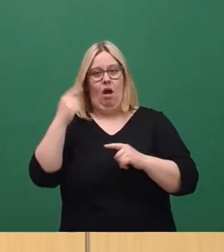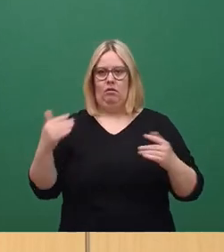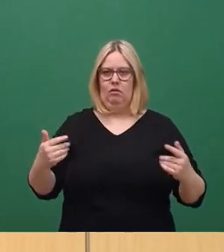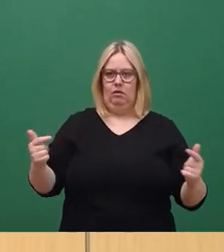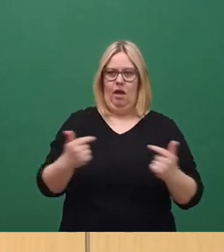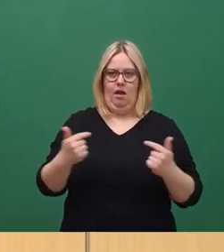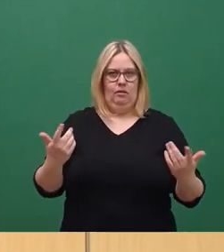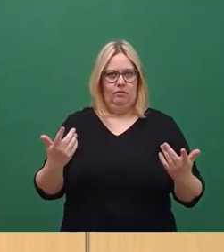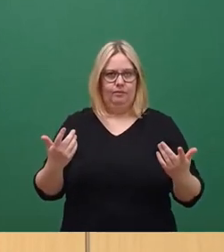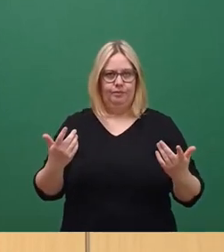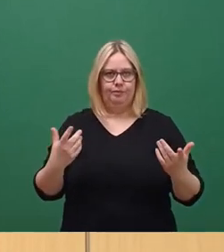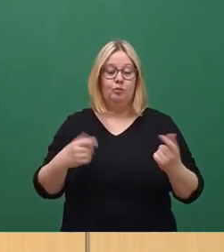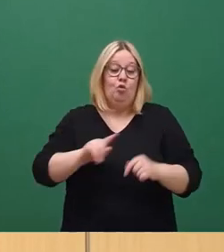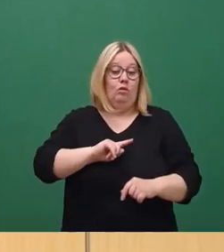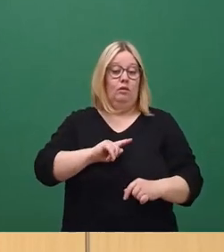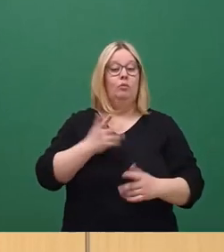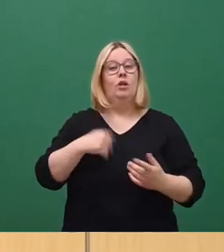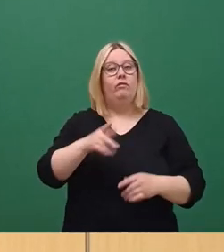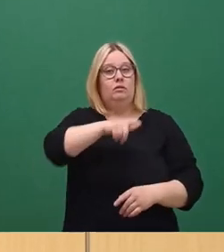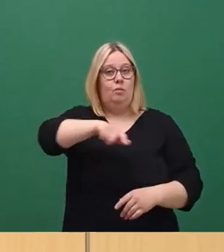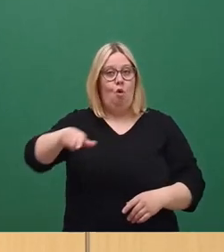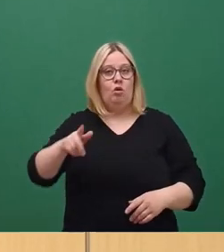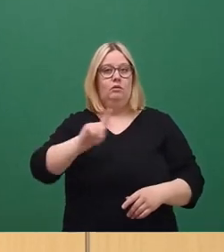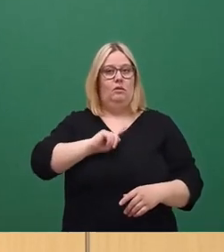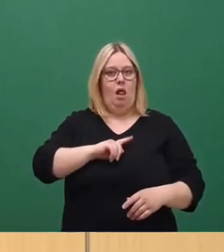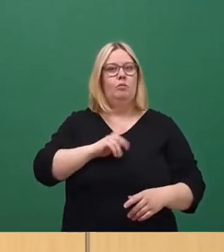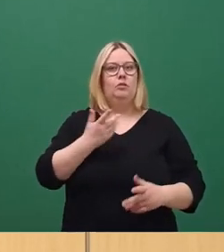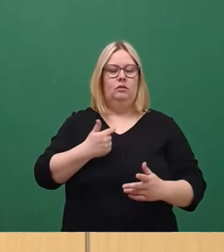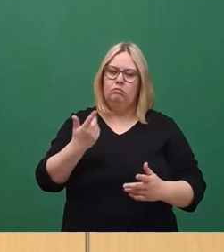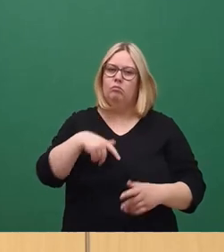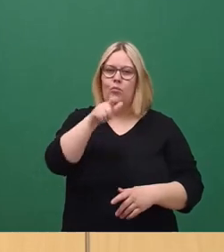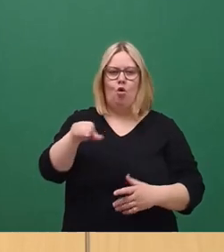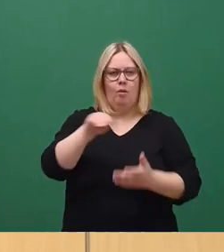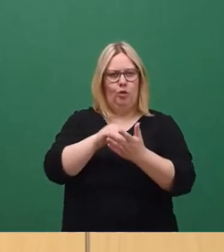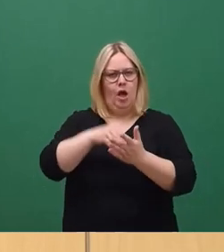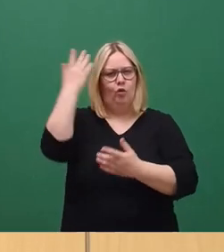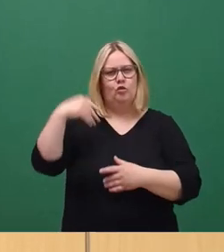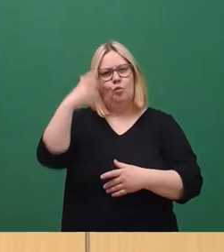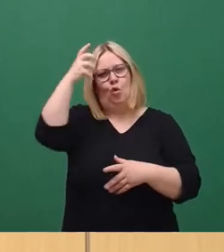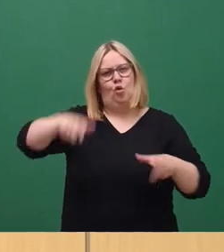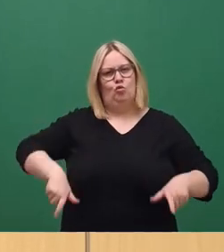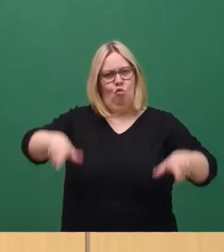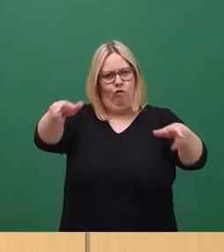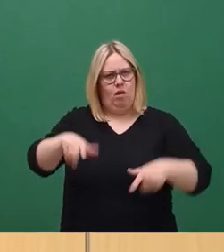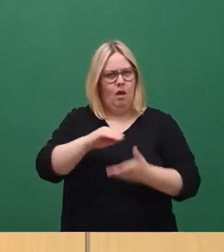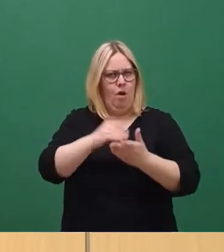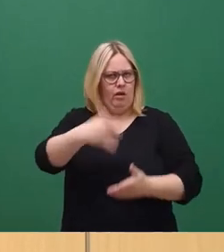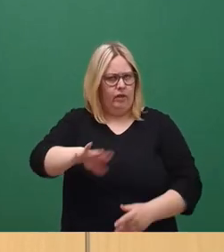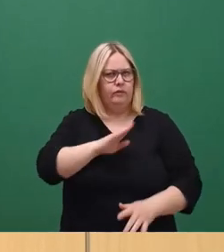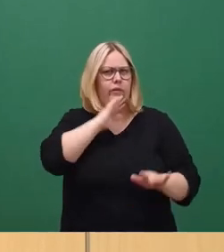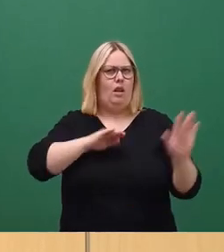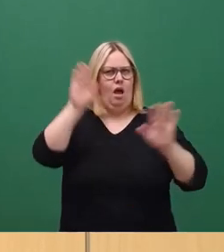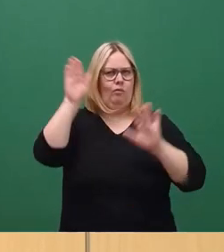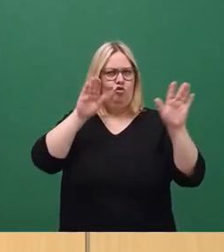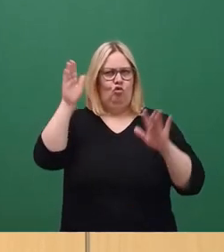hat, also zumindest gegen den Willen der Bürger, die sich mehrheitlich bei der Bürgerbeteiligung zum Königsufer zu Wort gemeldet haben. Es ist ja einer kleinen